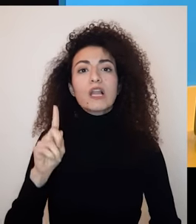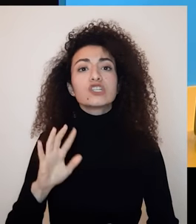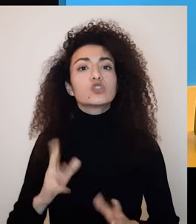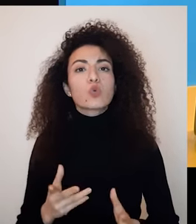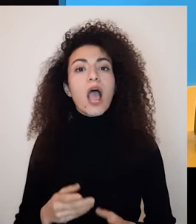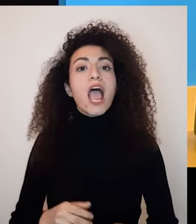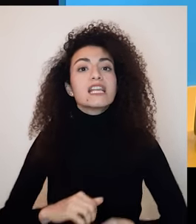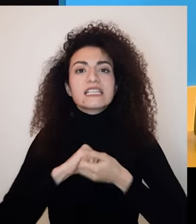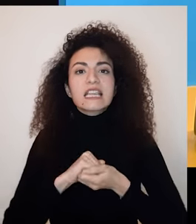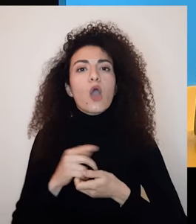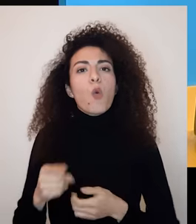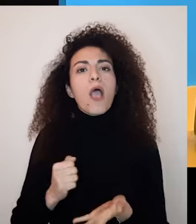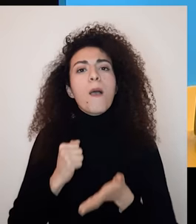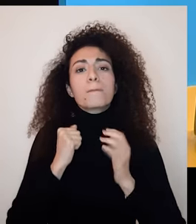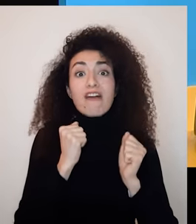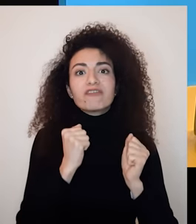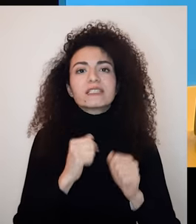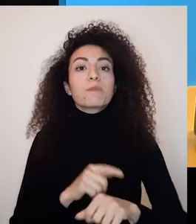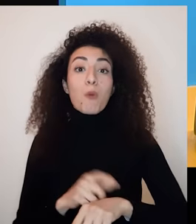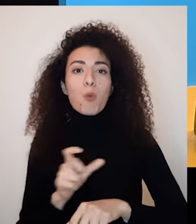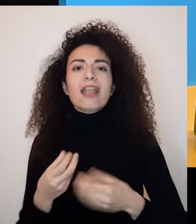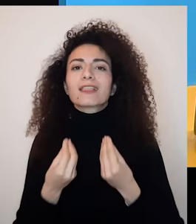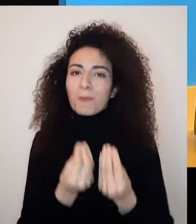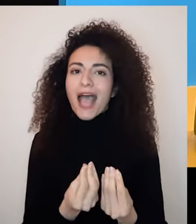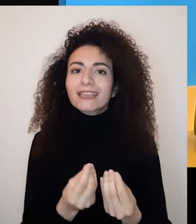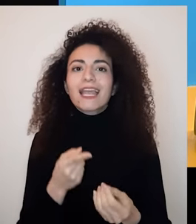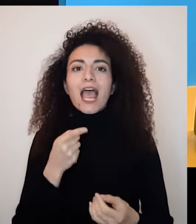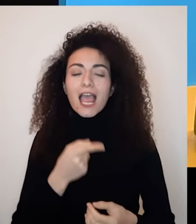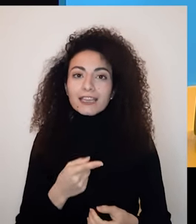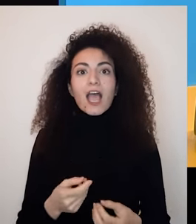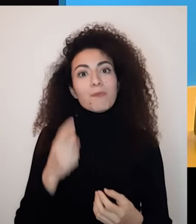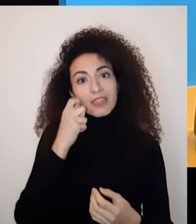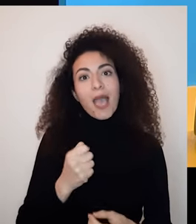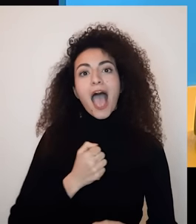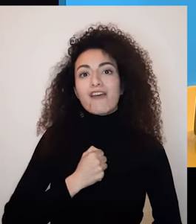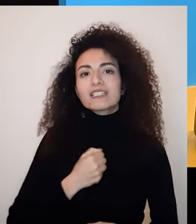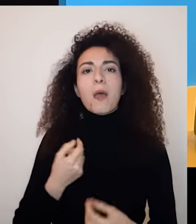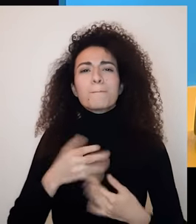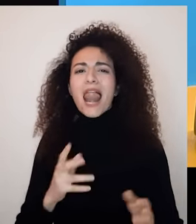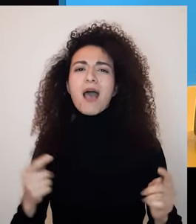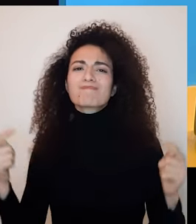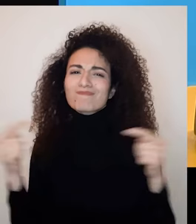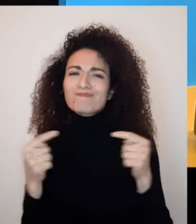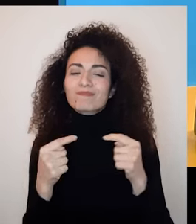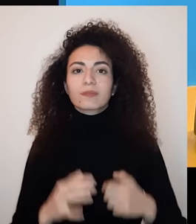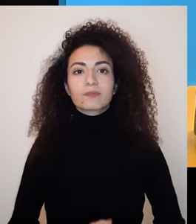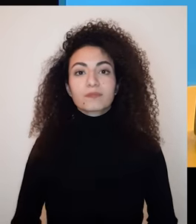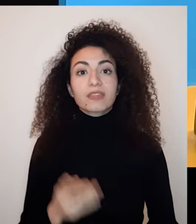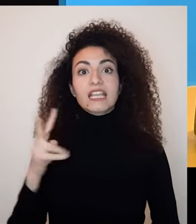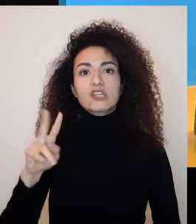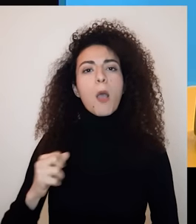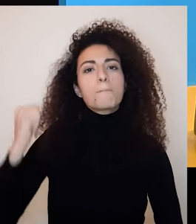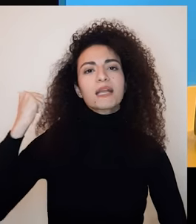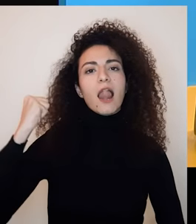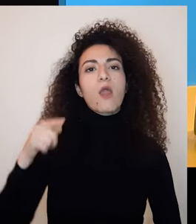الباني هو الصديق المحفز بكرس الوقت لمساعدتك على تنمية نفسك دون التنافس معك التاني البطل أي